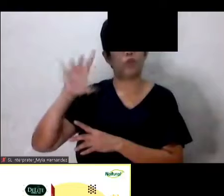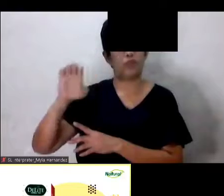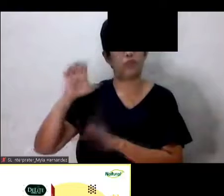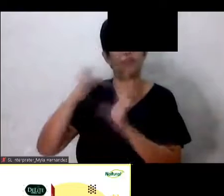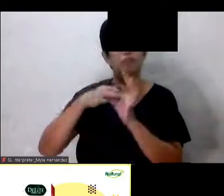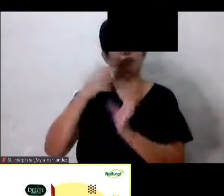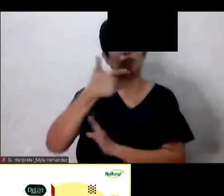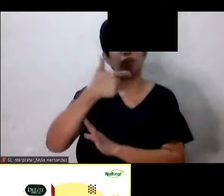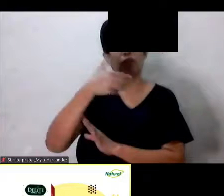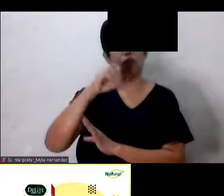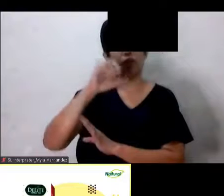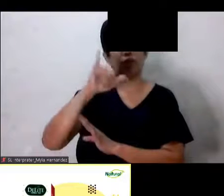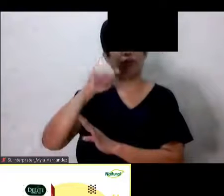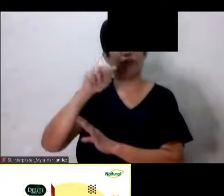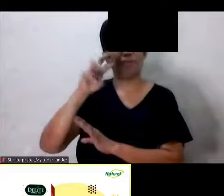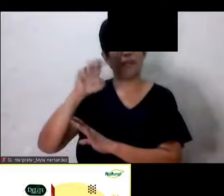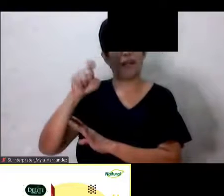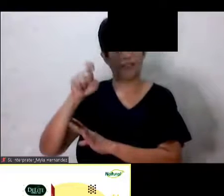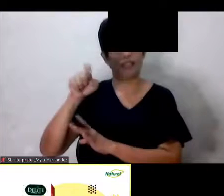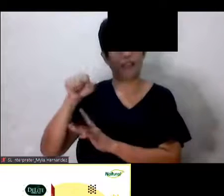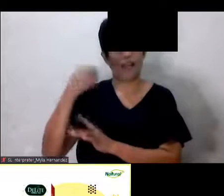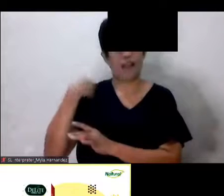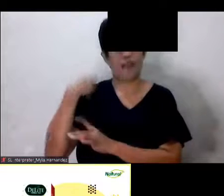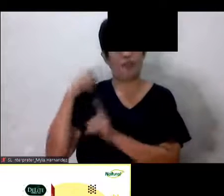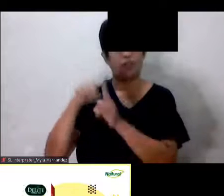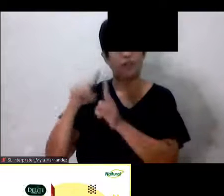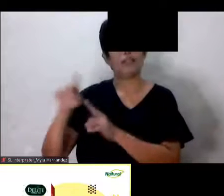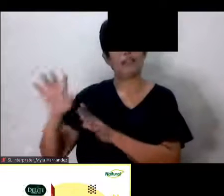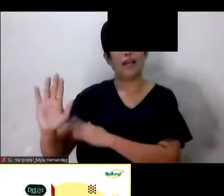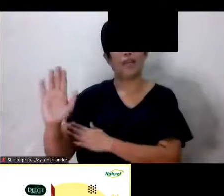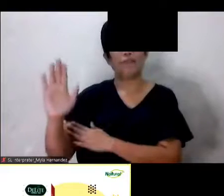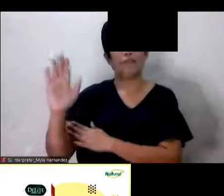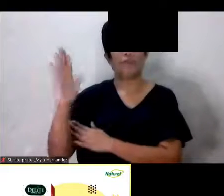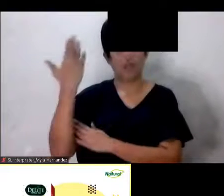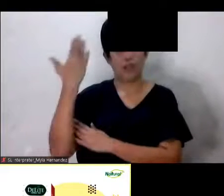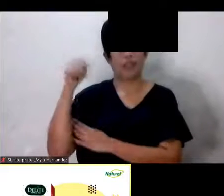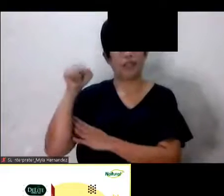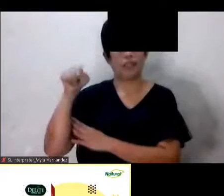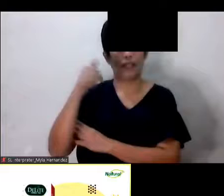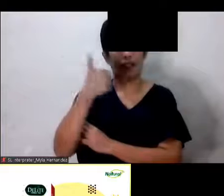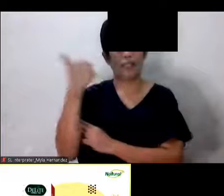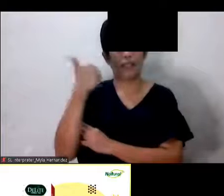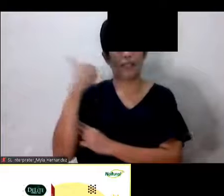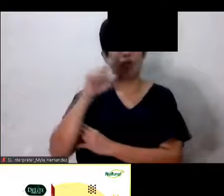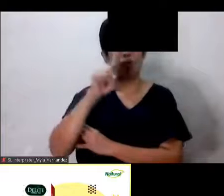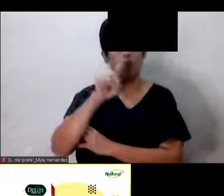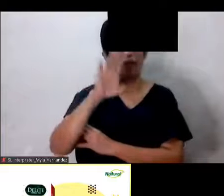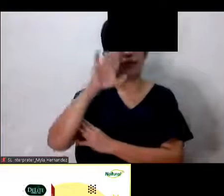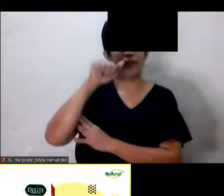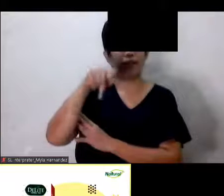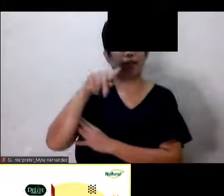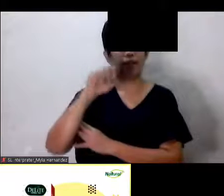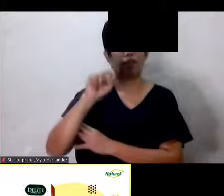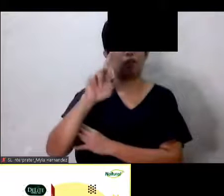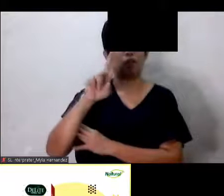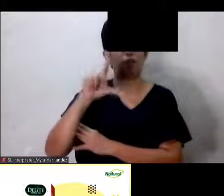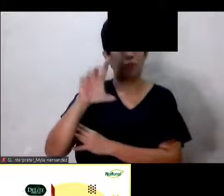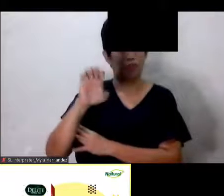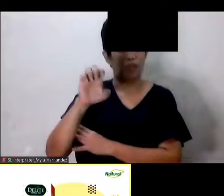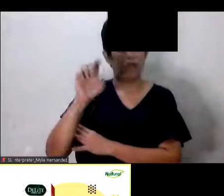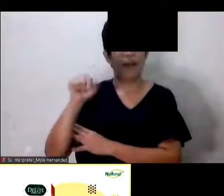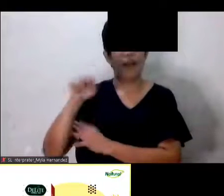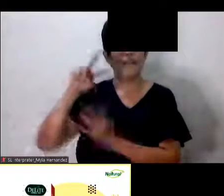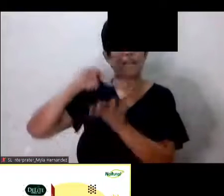I had that morning then on top of that Guya Max nag-one capsule pa ako ng isang vitamin C